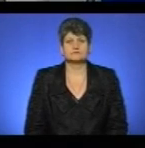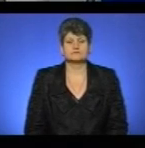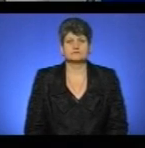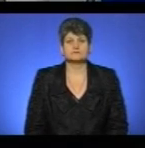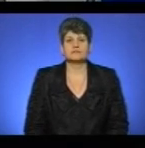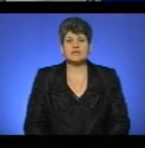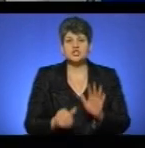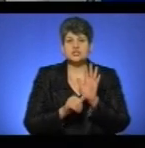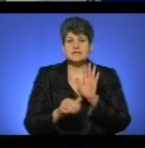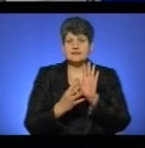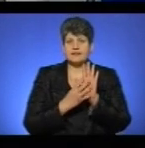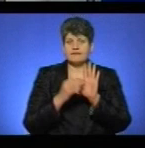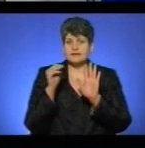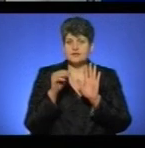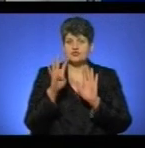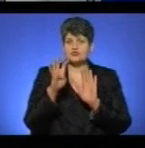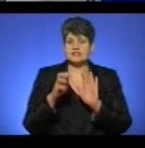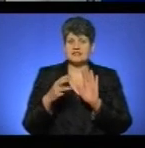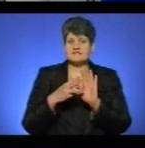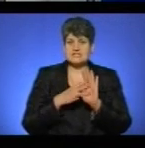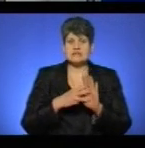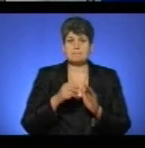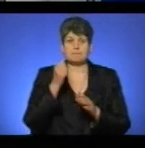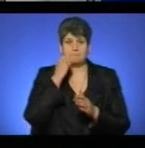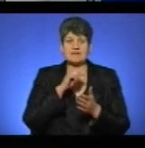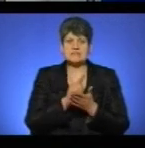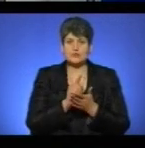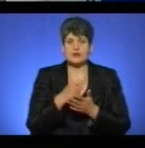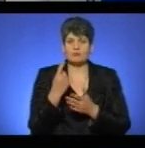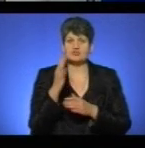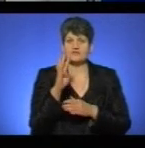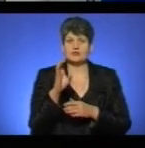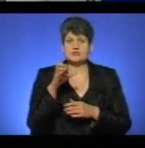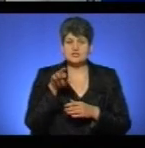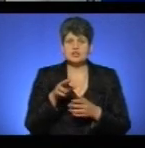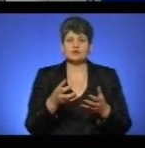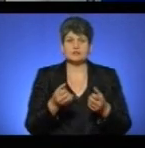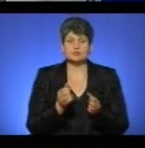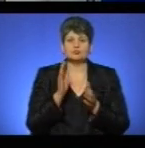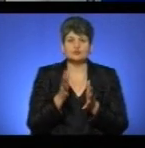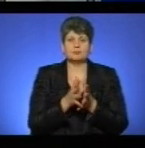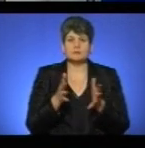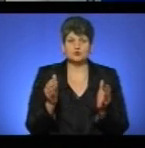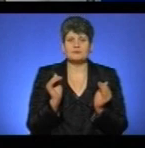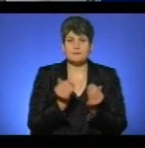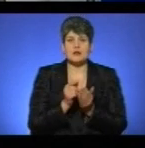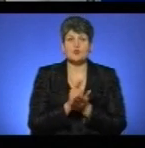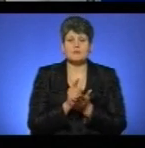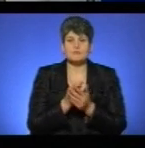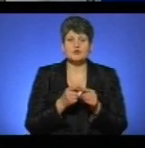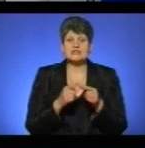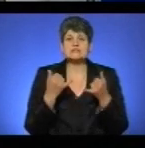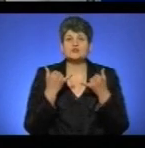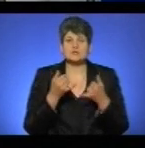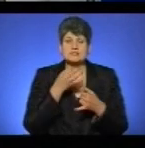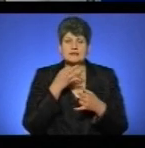69 тисяч 408 пенсіонерів області з 4 січня отримуватимуть більшу мінімальну пенсію. Про це сьогодні нам